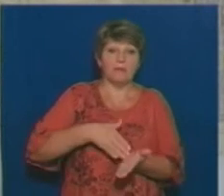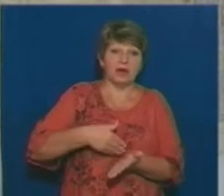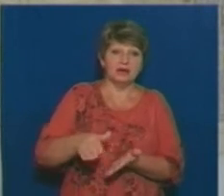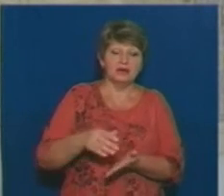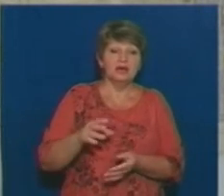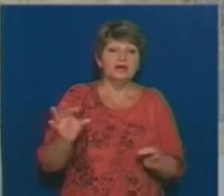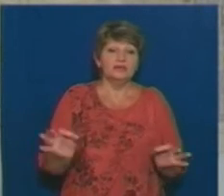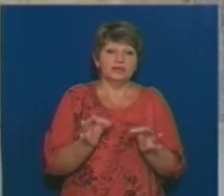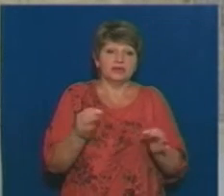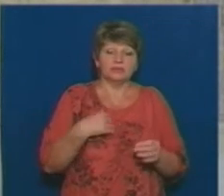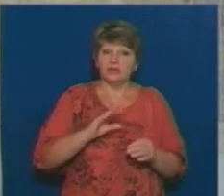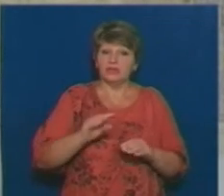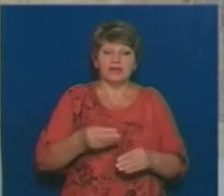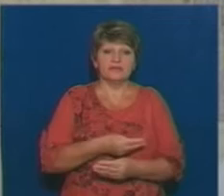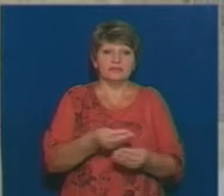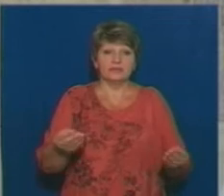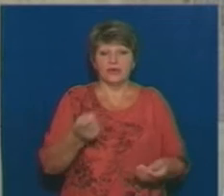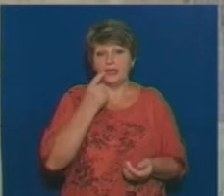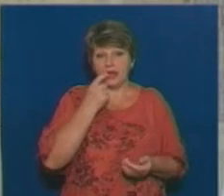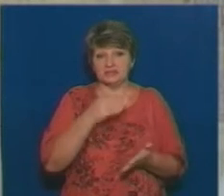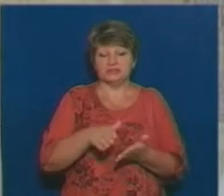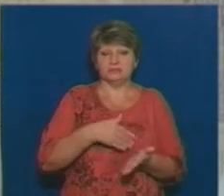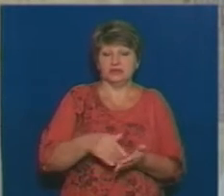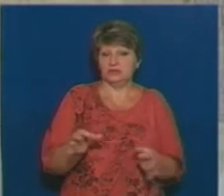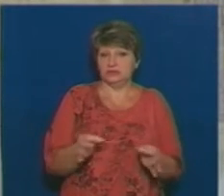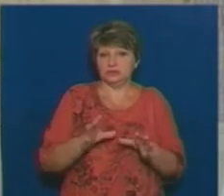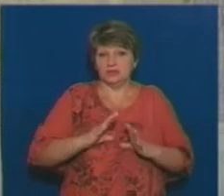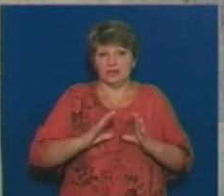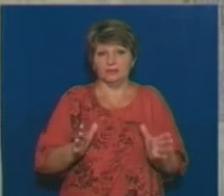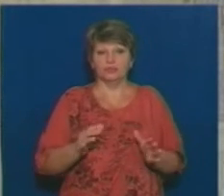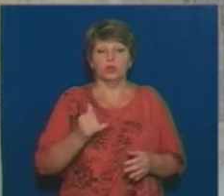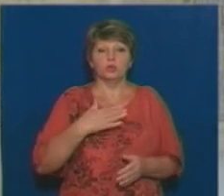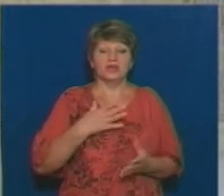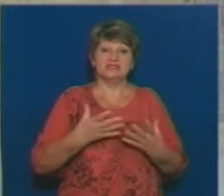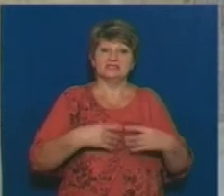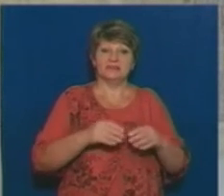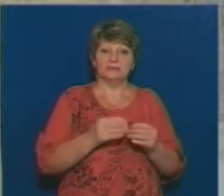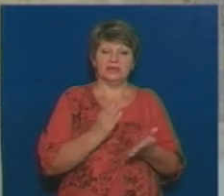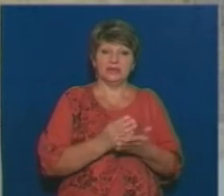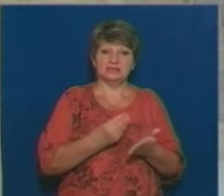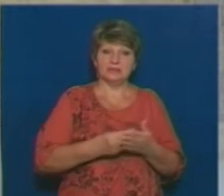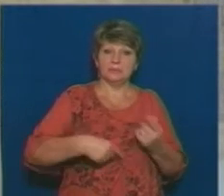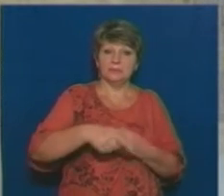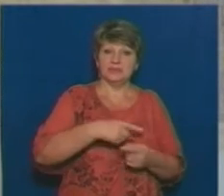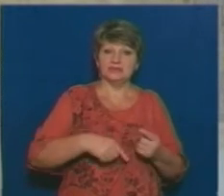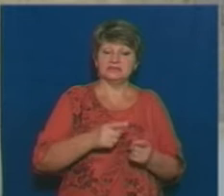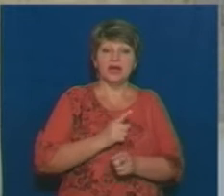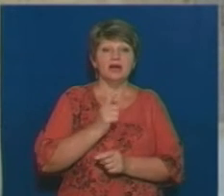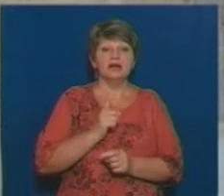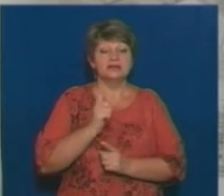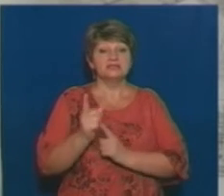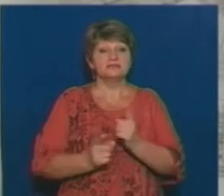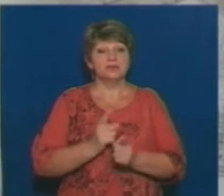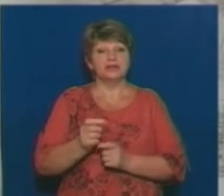разу мене постачали не яйця, а масло на каштан. У нас у сім'ї є бізнес, який пов'язаний з переробкою м